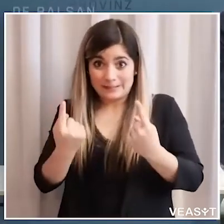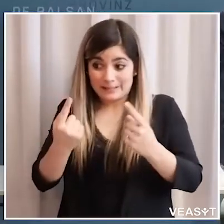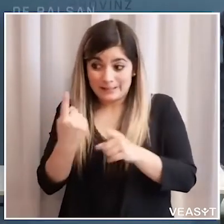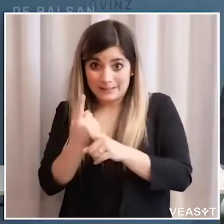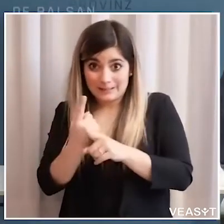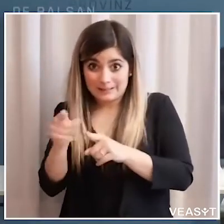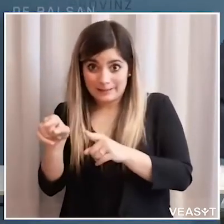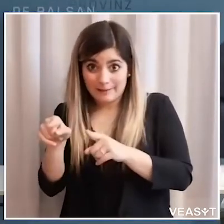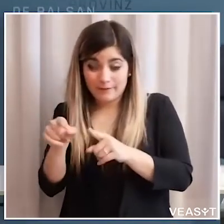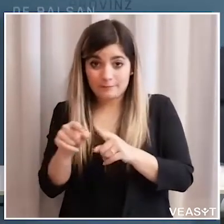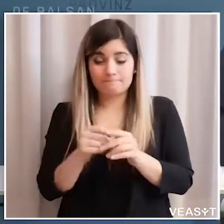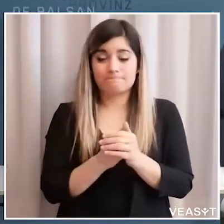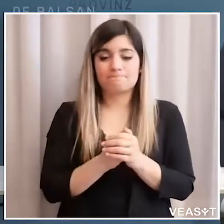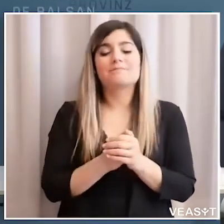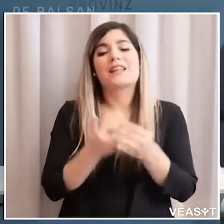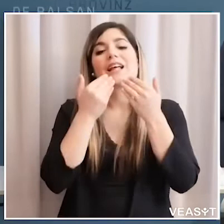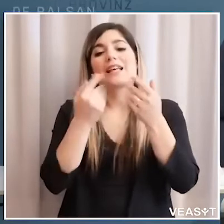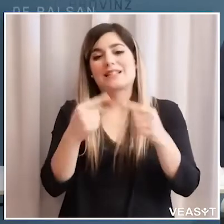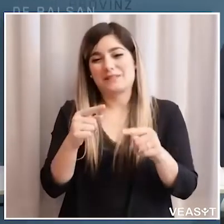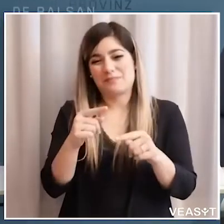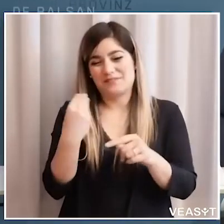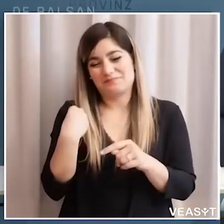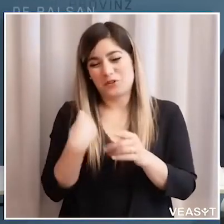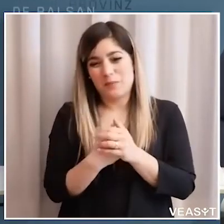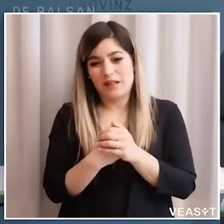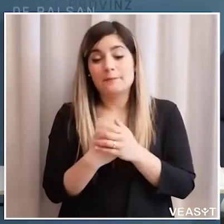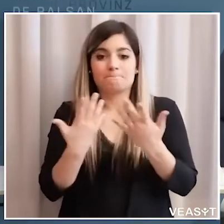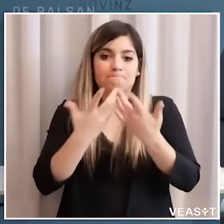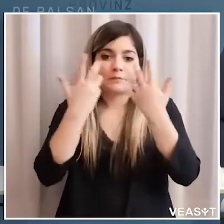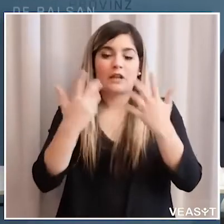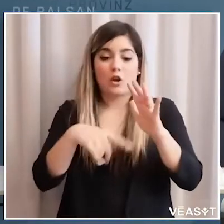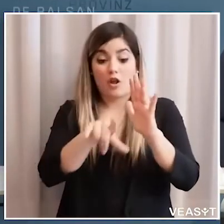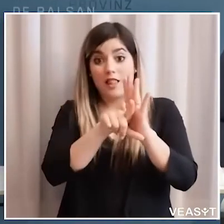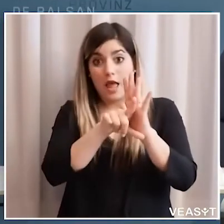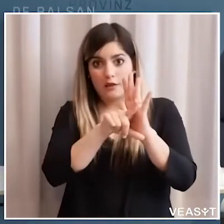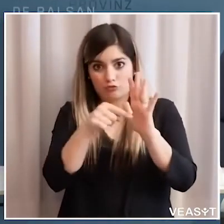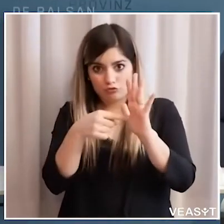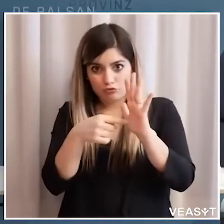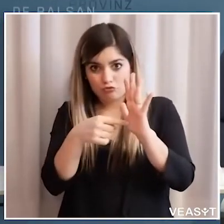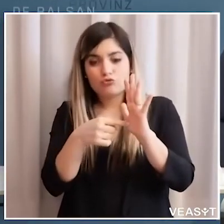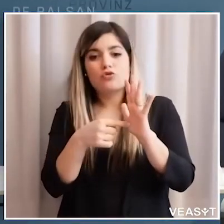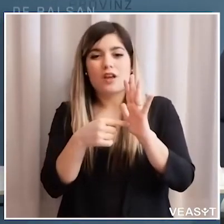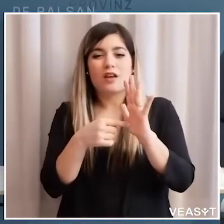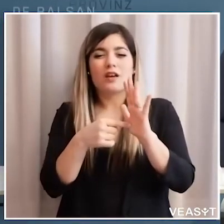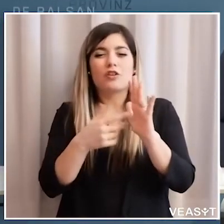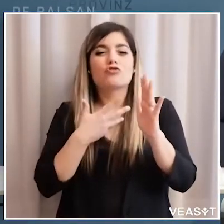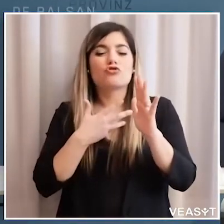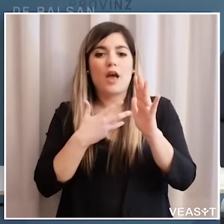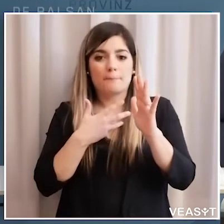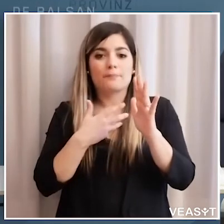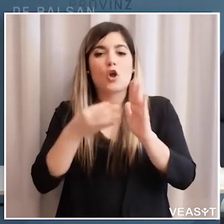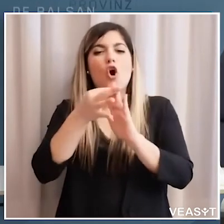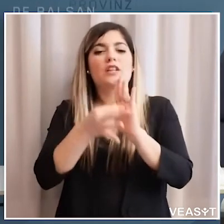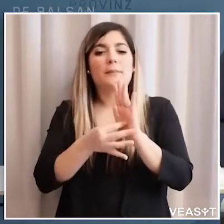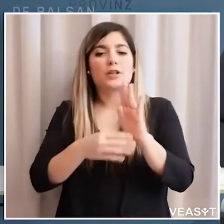grazie per la domanda innanzitutto bisogna dire che una legge provinciale nella gerarchia delle fonti giuridiche nell'ordinamento